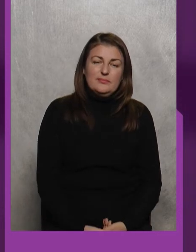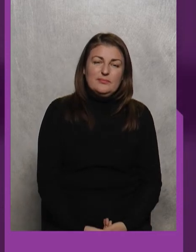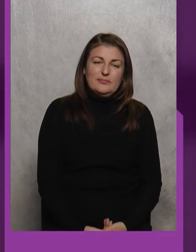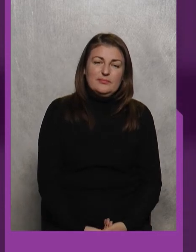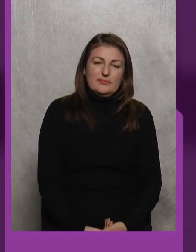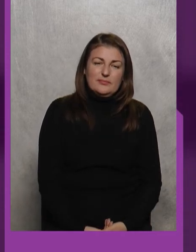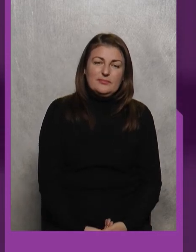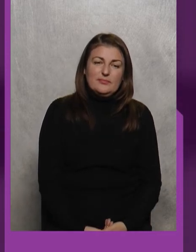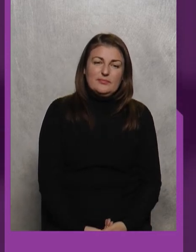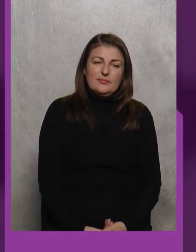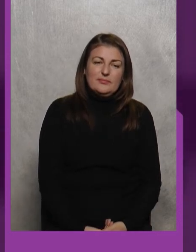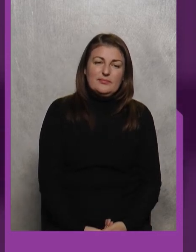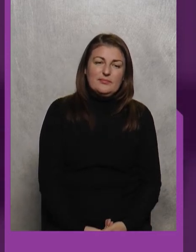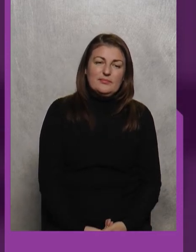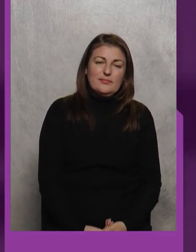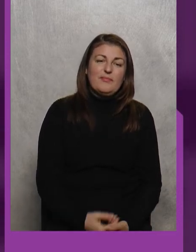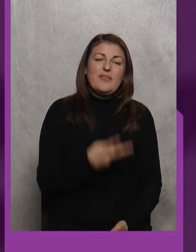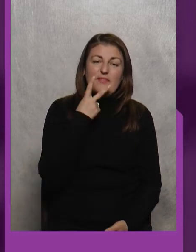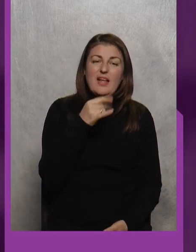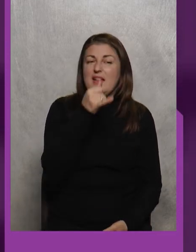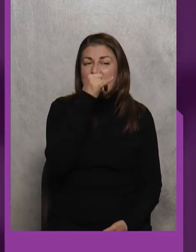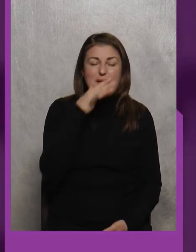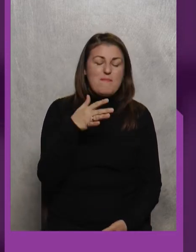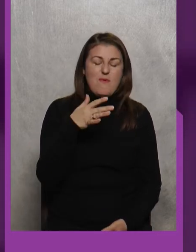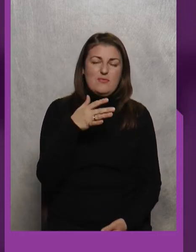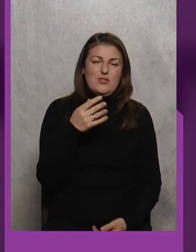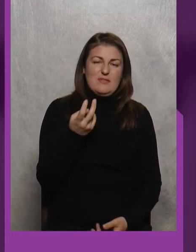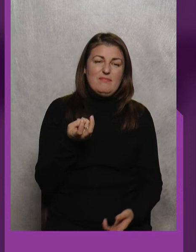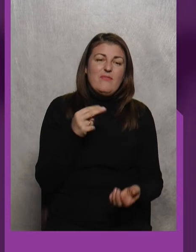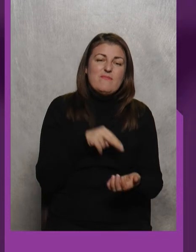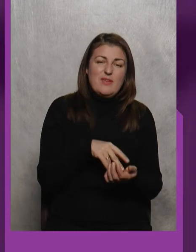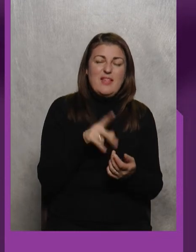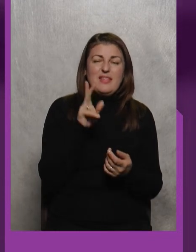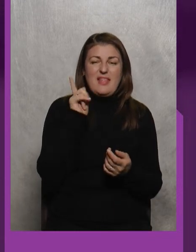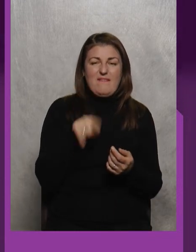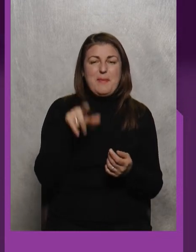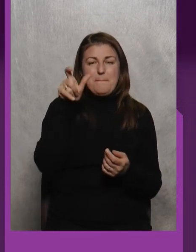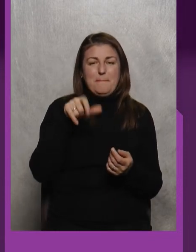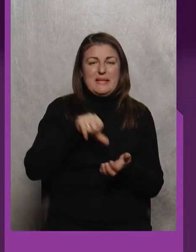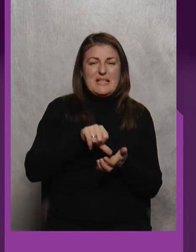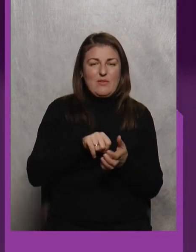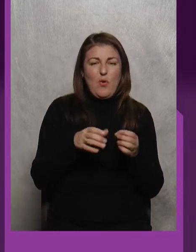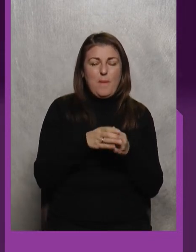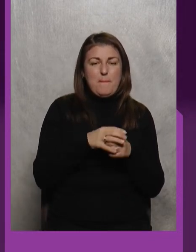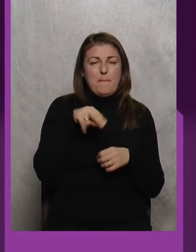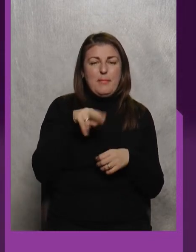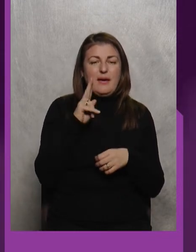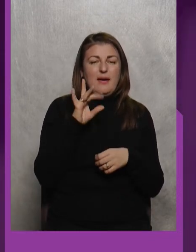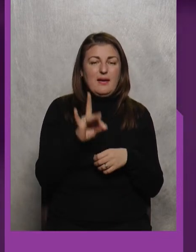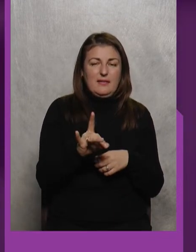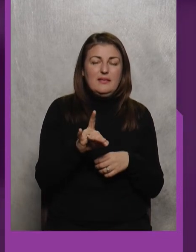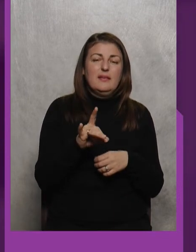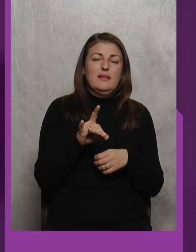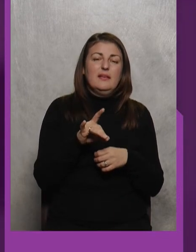не може підвестися навіть представник команди ПКР